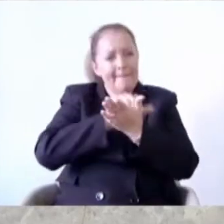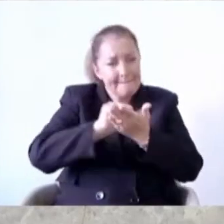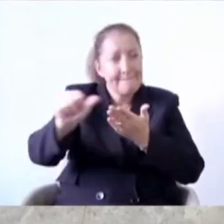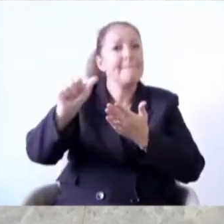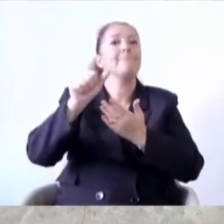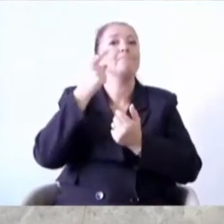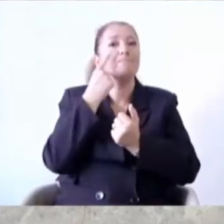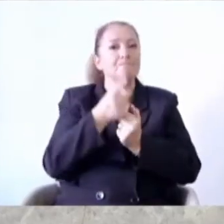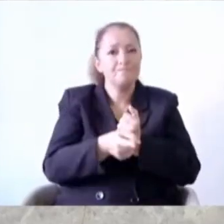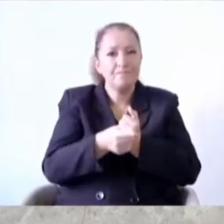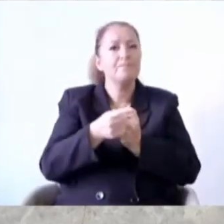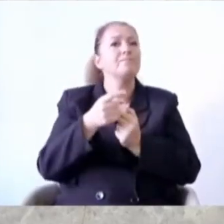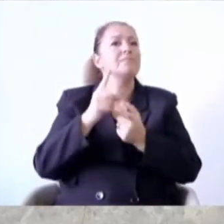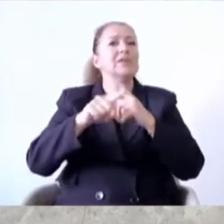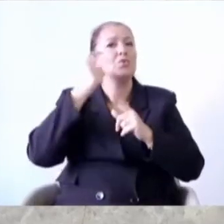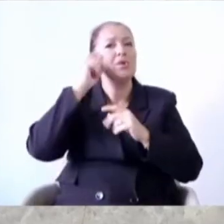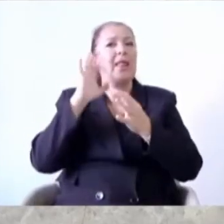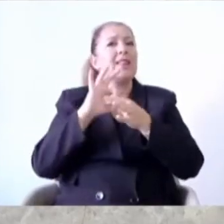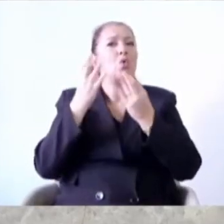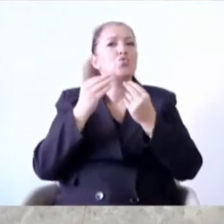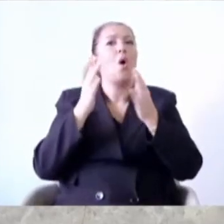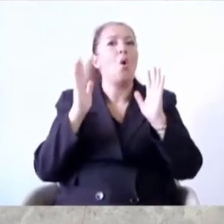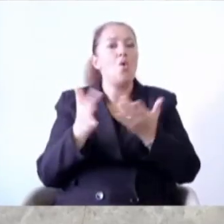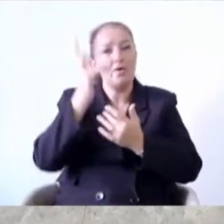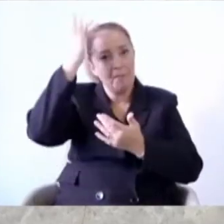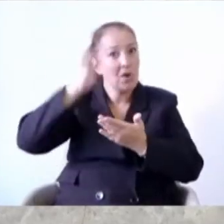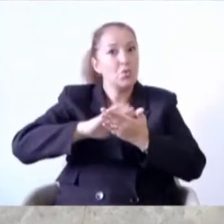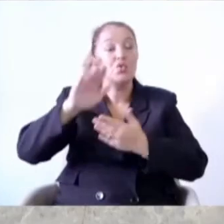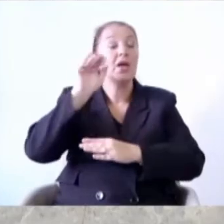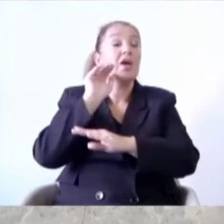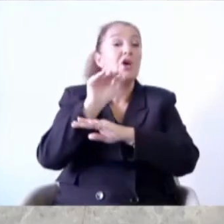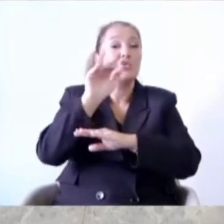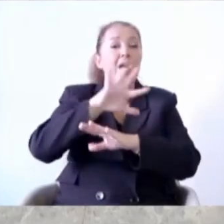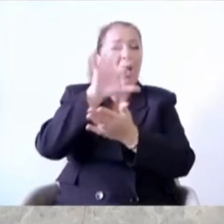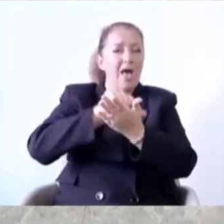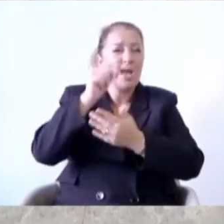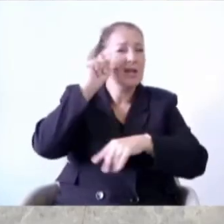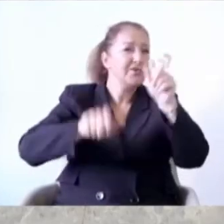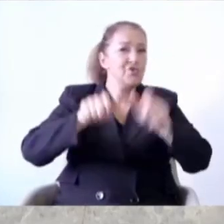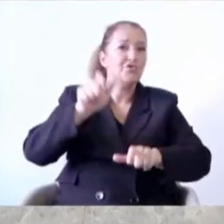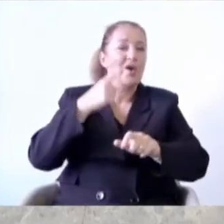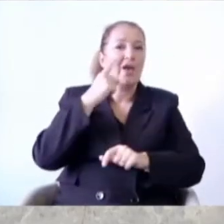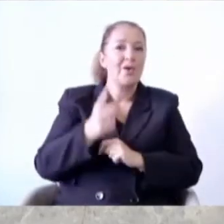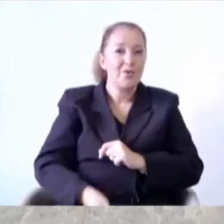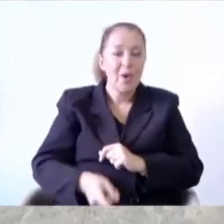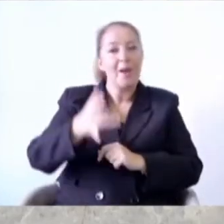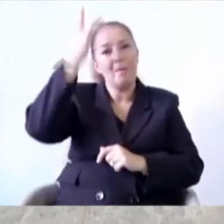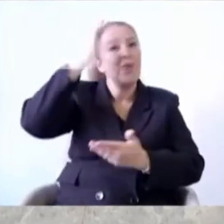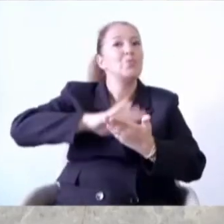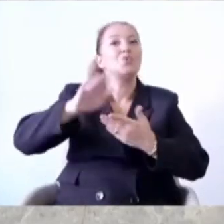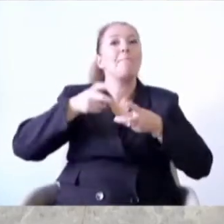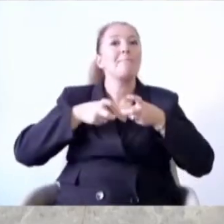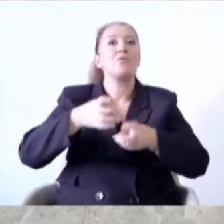görüşten olursa olsun Beylikdüzü'nde yaşayan her yurttaş herkes Beylikdüzü metrosunu bekliyor.